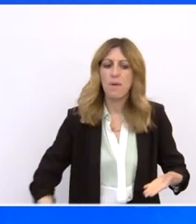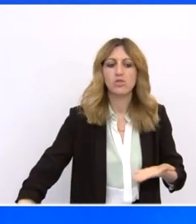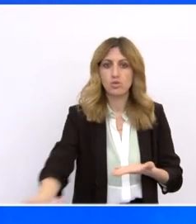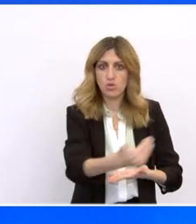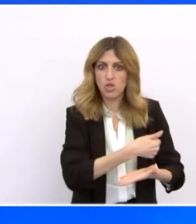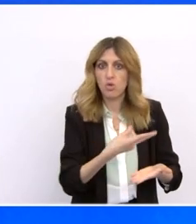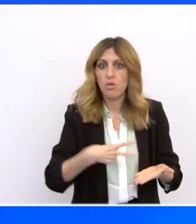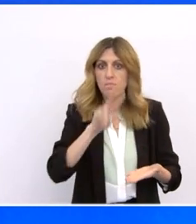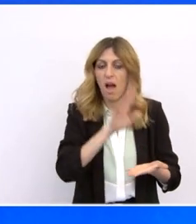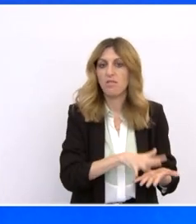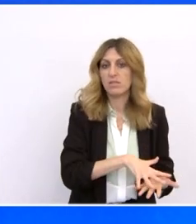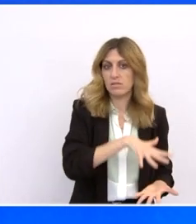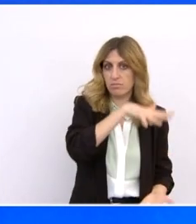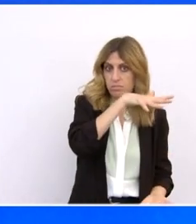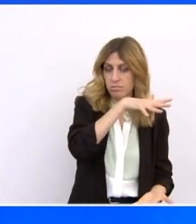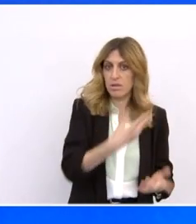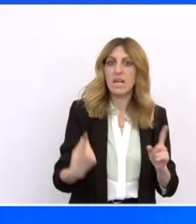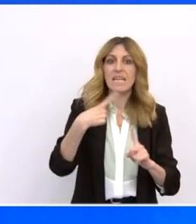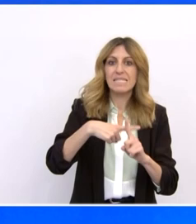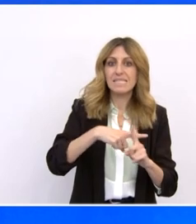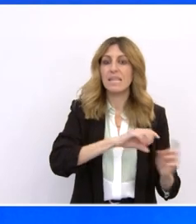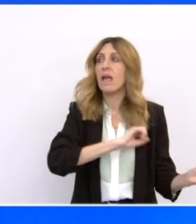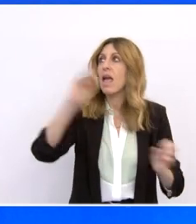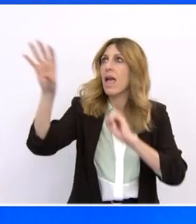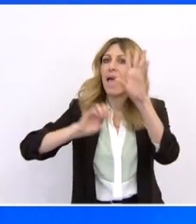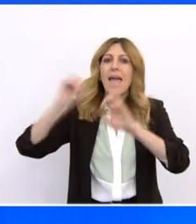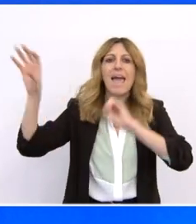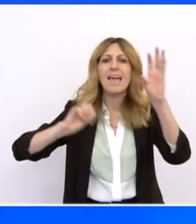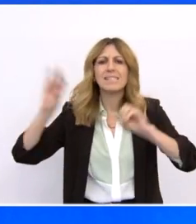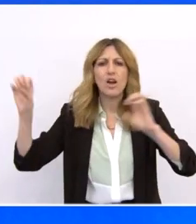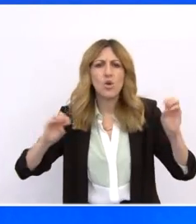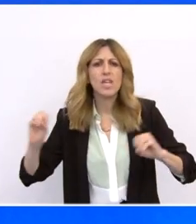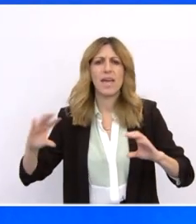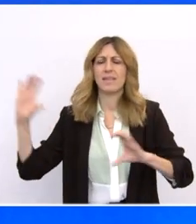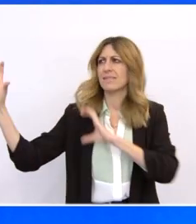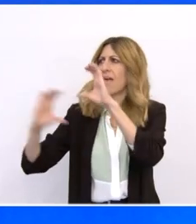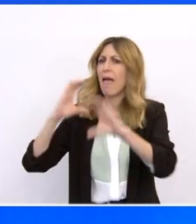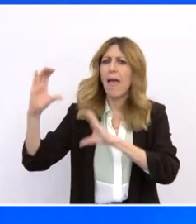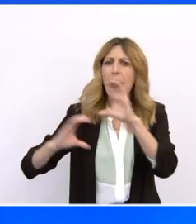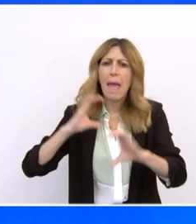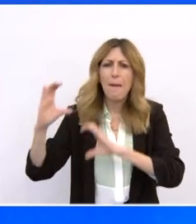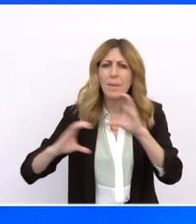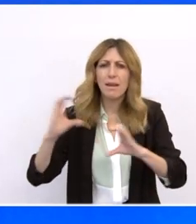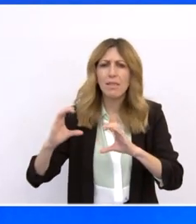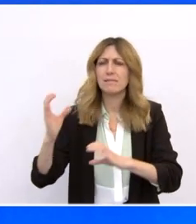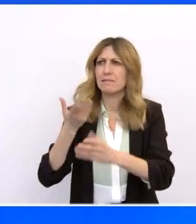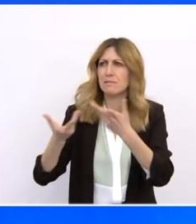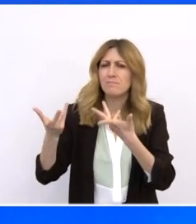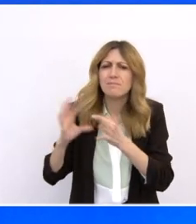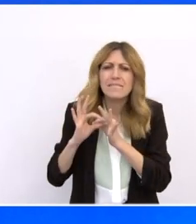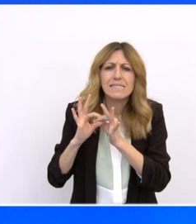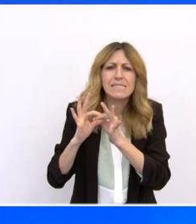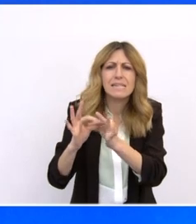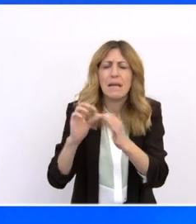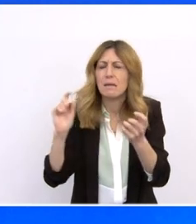θα καταστήσει τις επενδύσεις και τις εξαγωγές κινητήρια δύναμη της ελληνικής οικονομίας. Πιο συγκεκριμένα. Σύμφωνα με